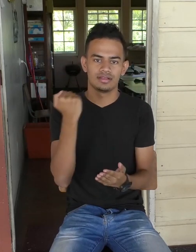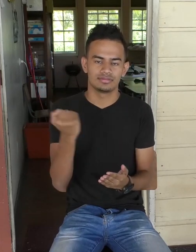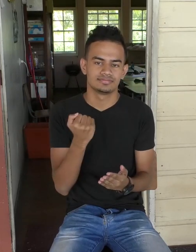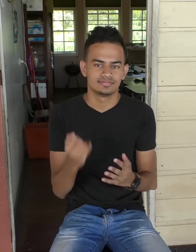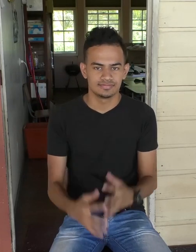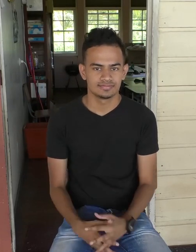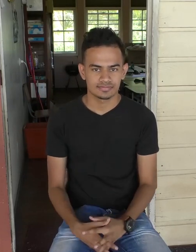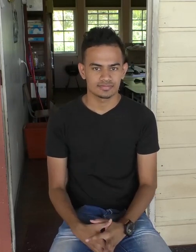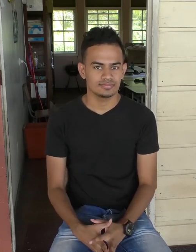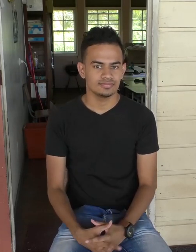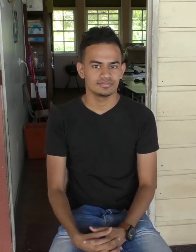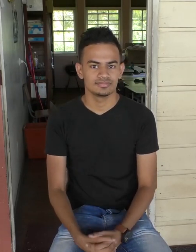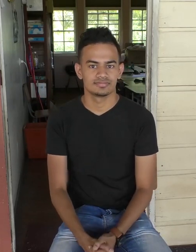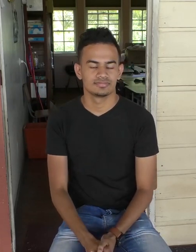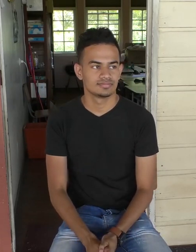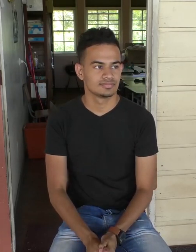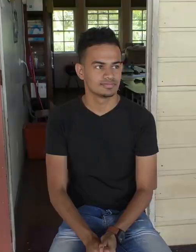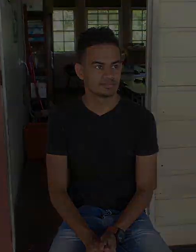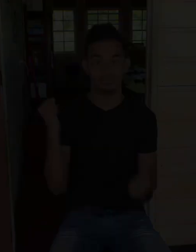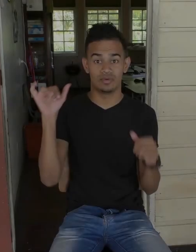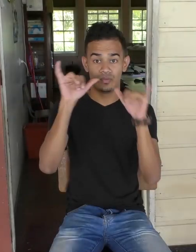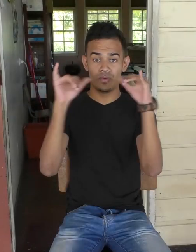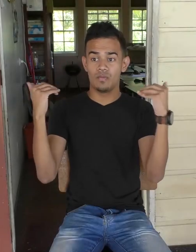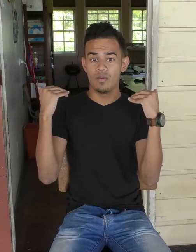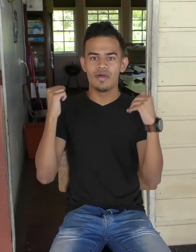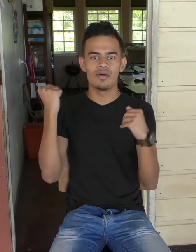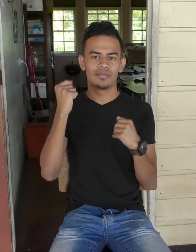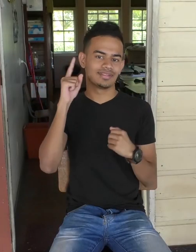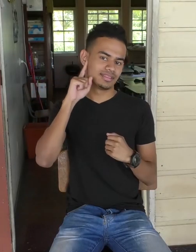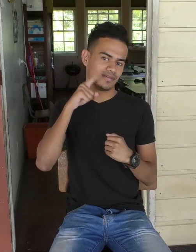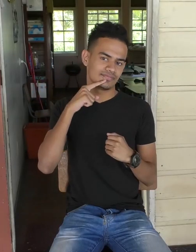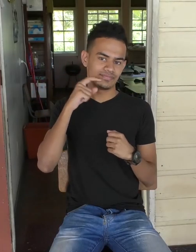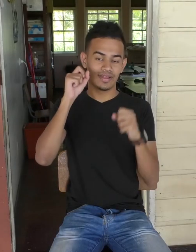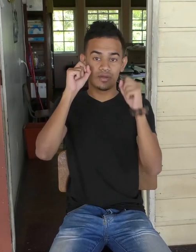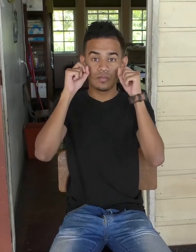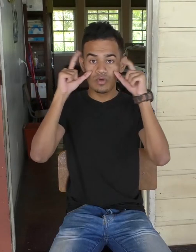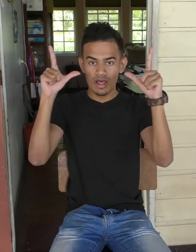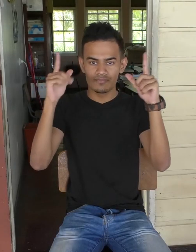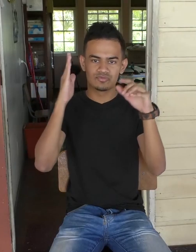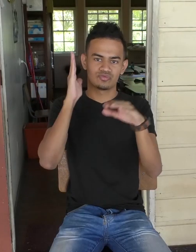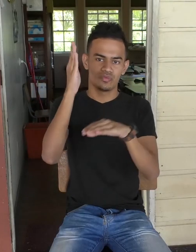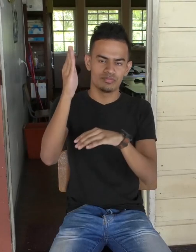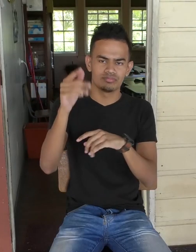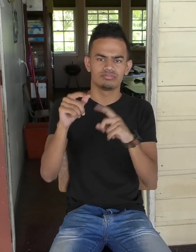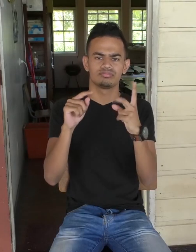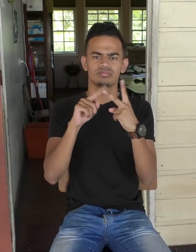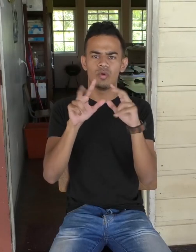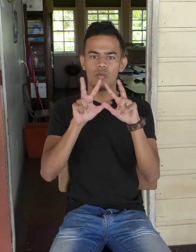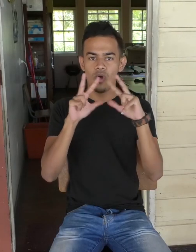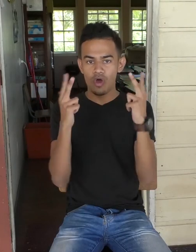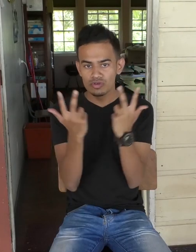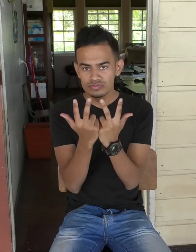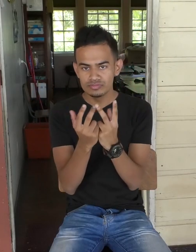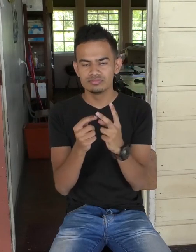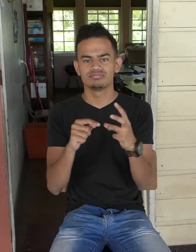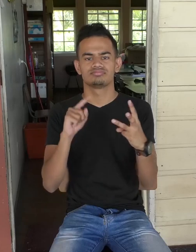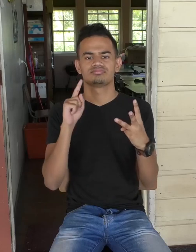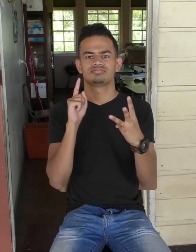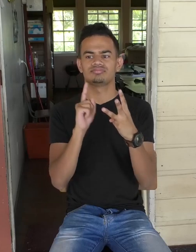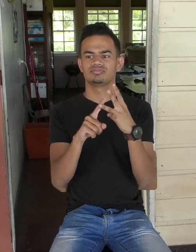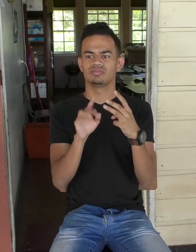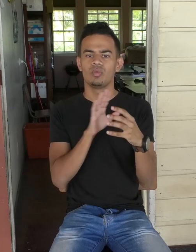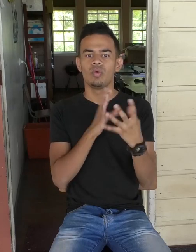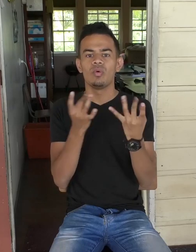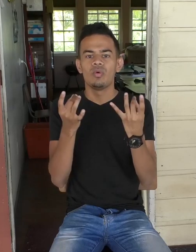zegt hij. September doen we dat, de laatste zaterdag. Maar waarom vieren we dat? Omdat doven eigenlijk bewust moeten worden voor de